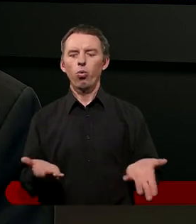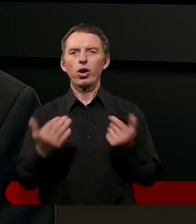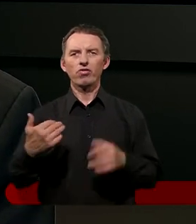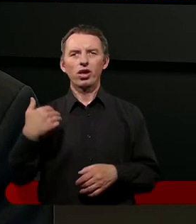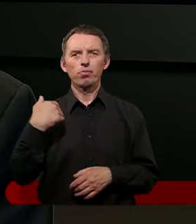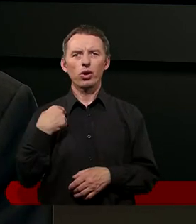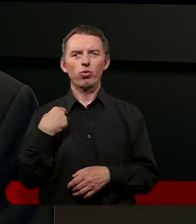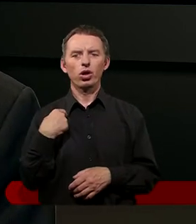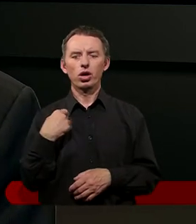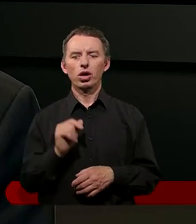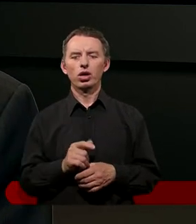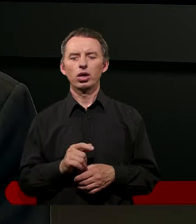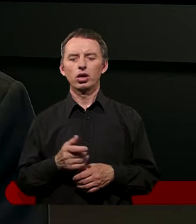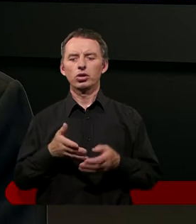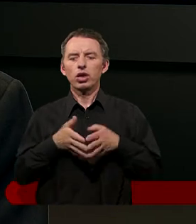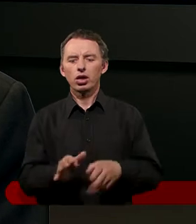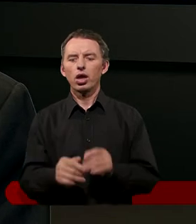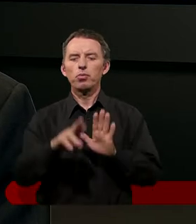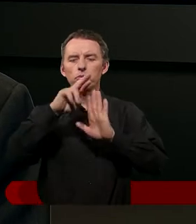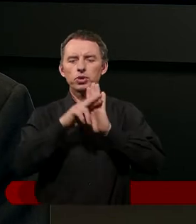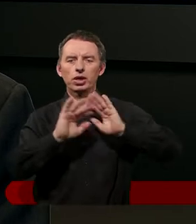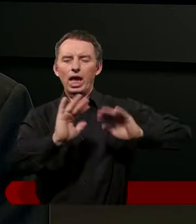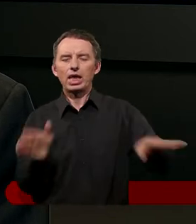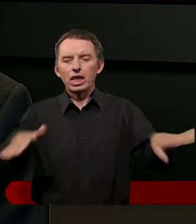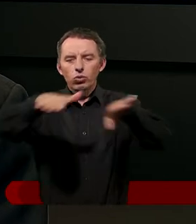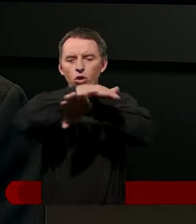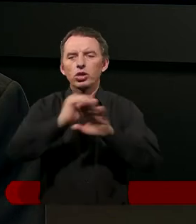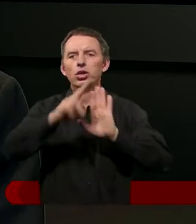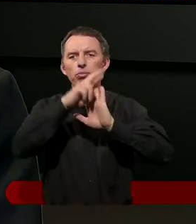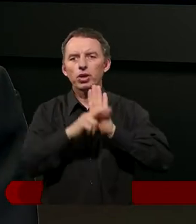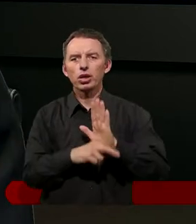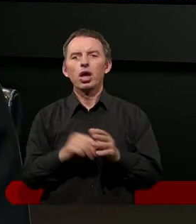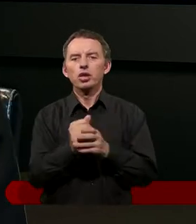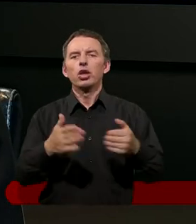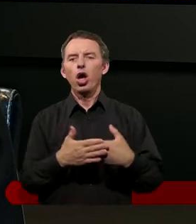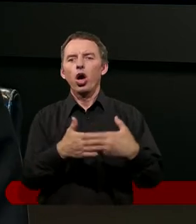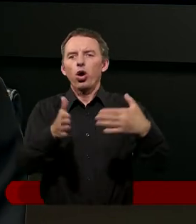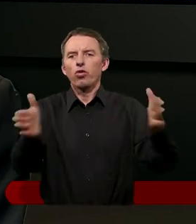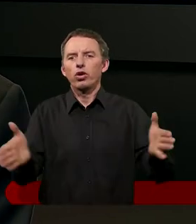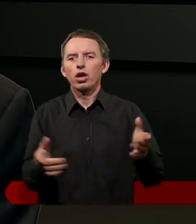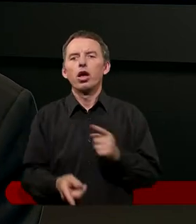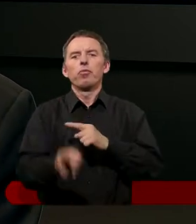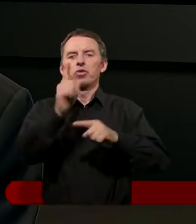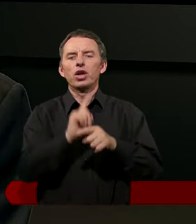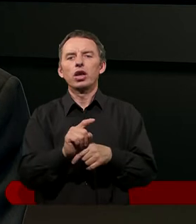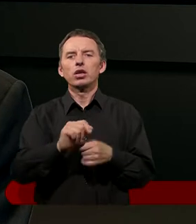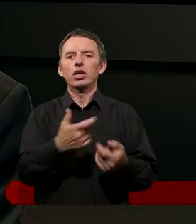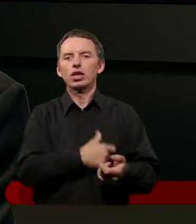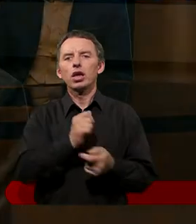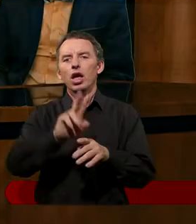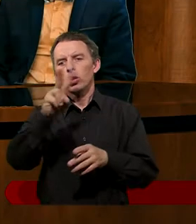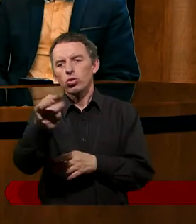łatwiej było zasłonić się przepisami, niż otworzyć serce na drugiego człowieka.